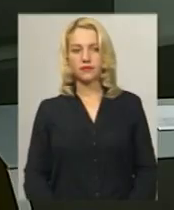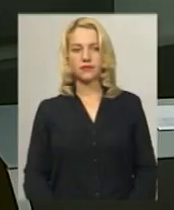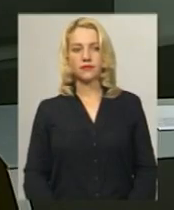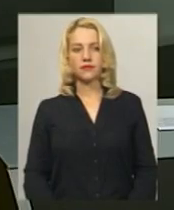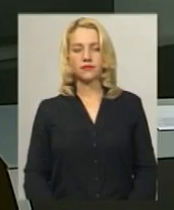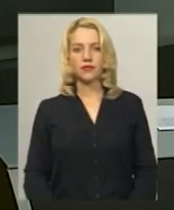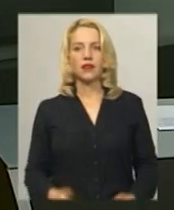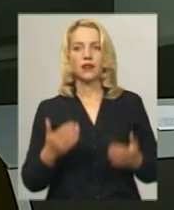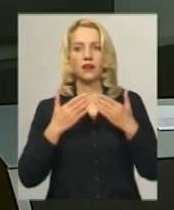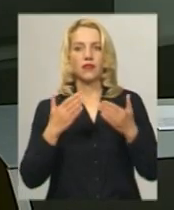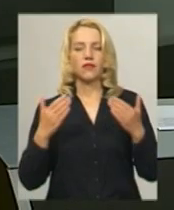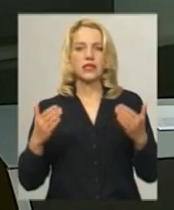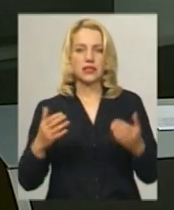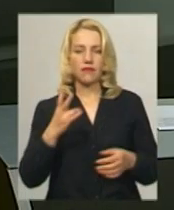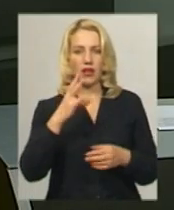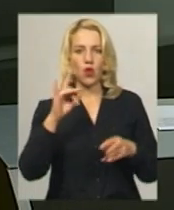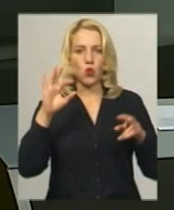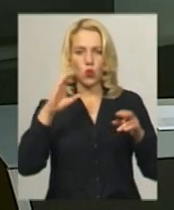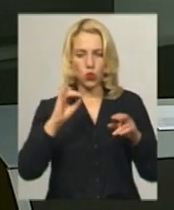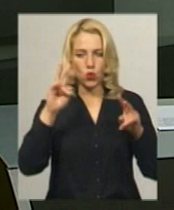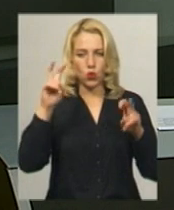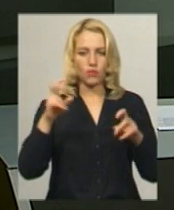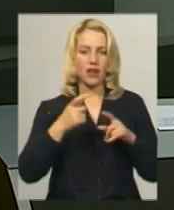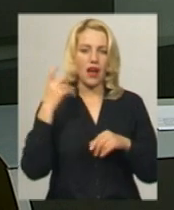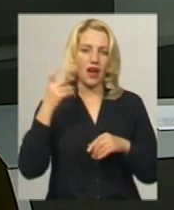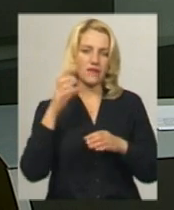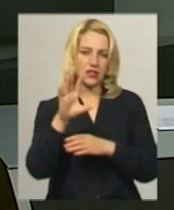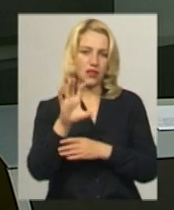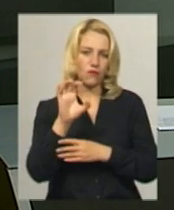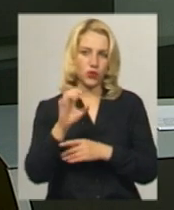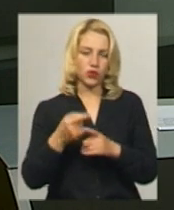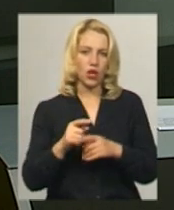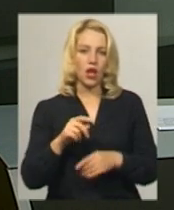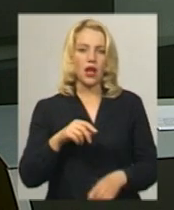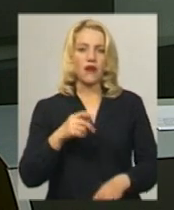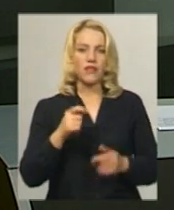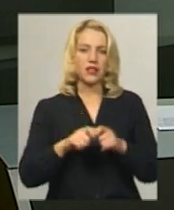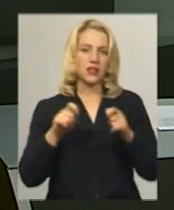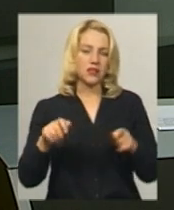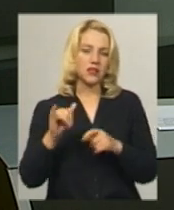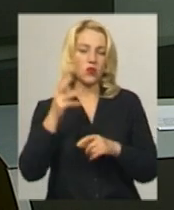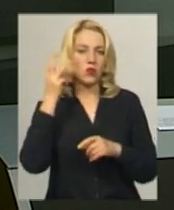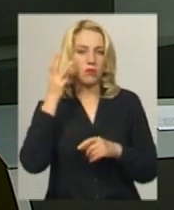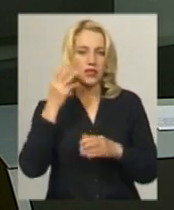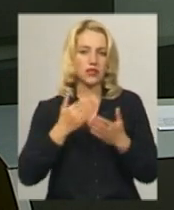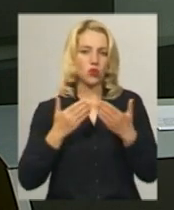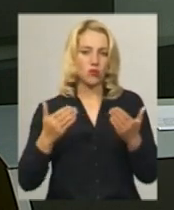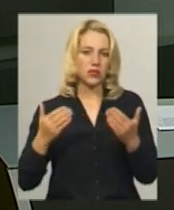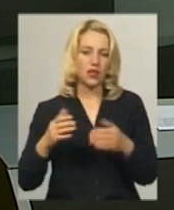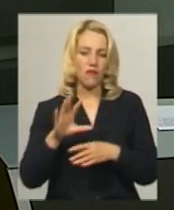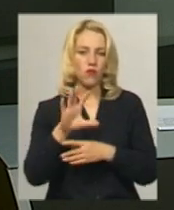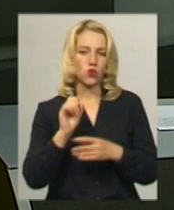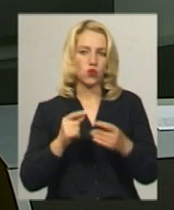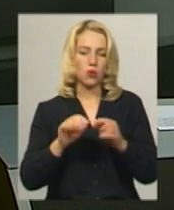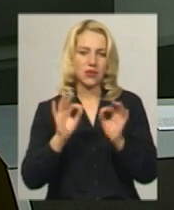Виставка в жанрі «Ню» харківського фотографа Арсенія Глинського «Дотик» відкрилася у Хмельницькому музеї студії фотомистецтв.